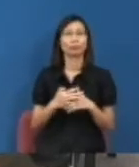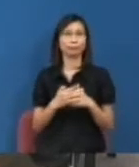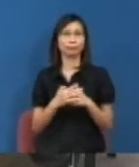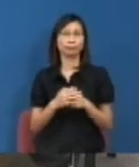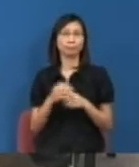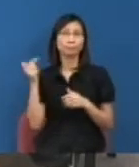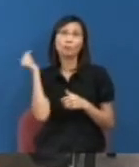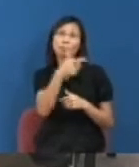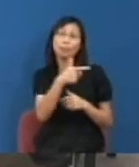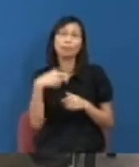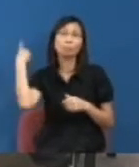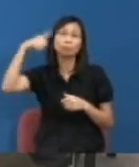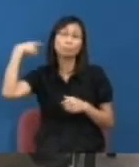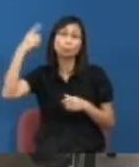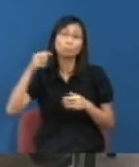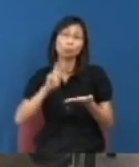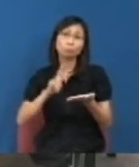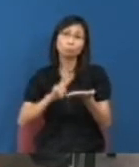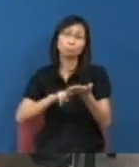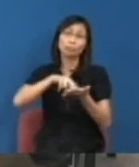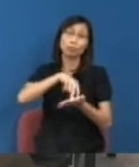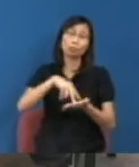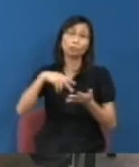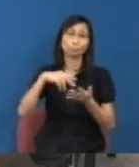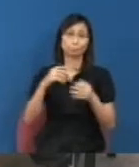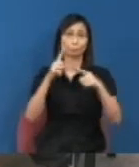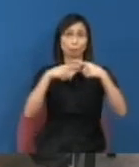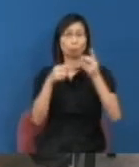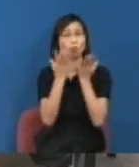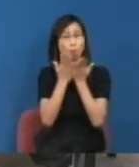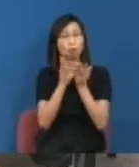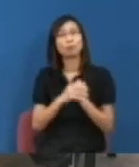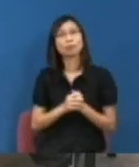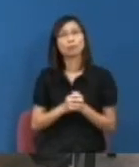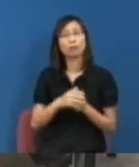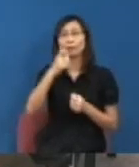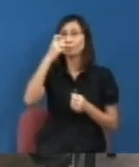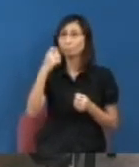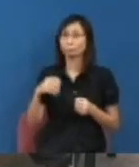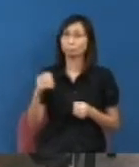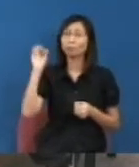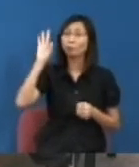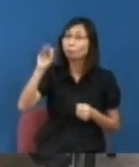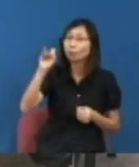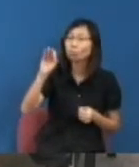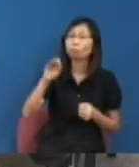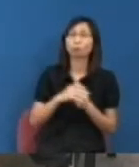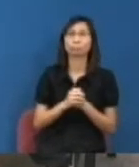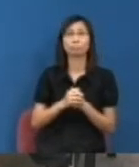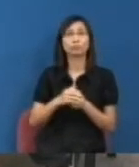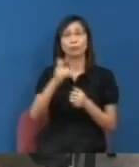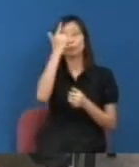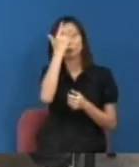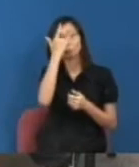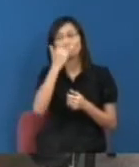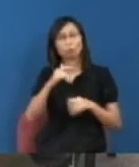當然有一些左翼分子可能說法國、德國更加好但這個是理想之